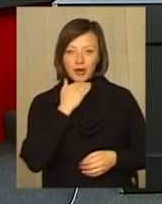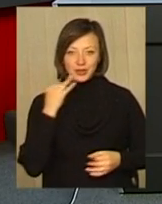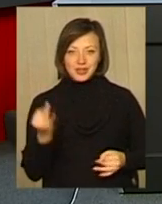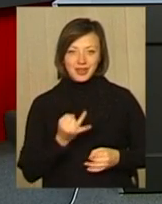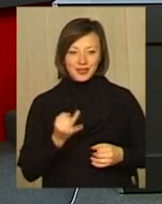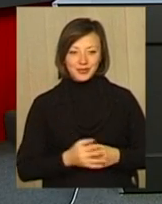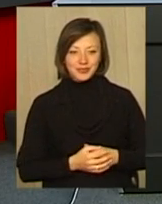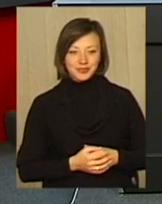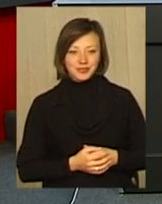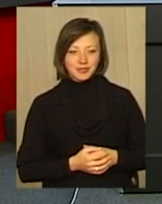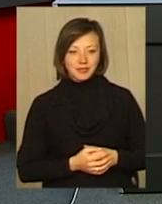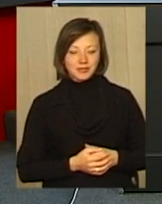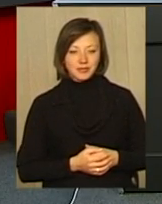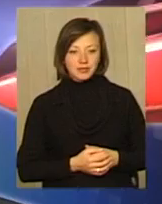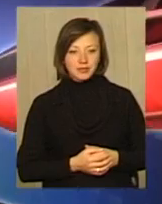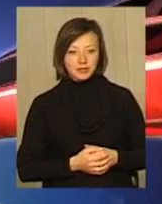багато цікавого.